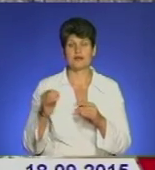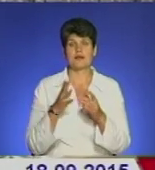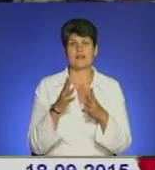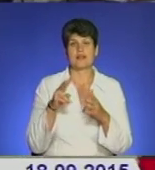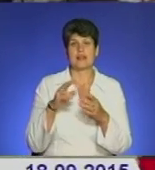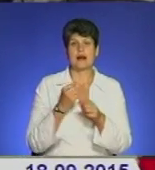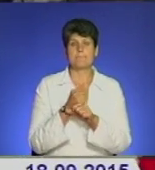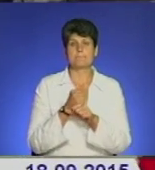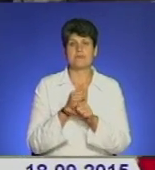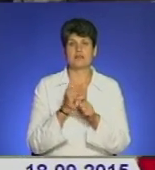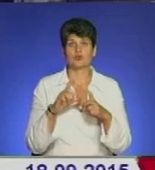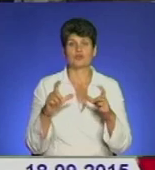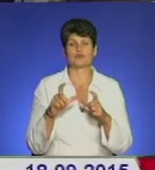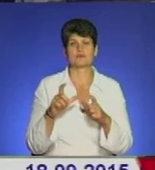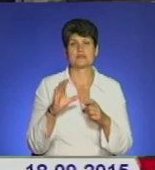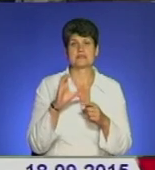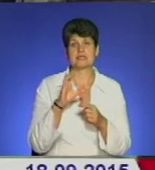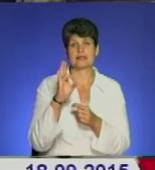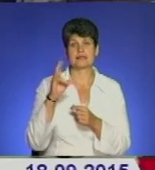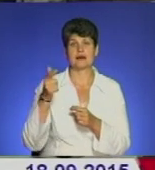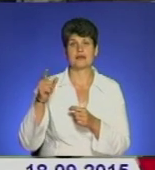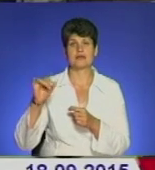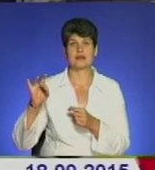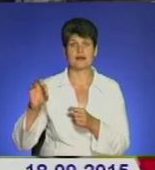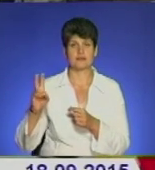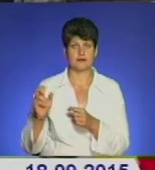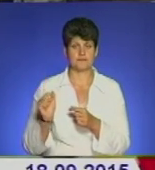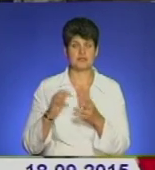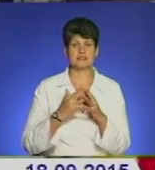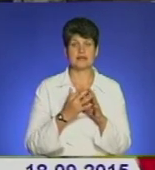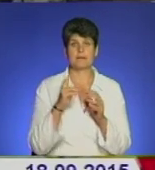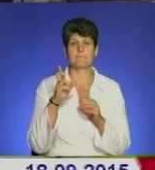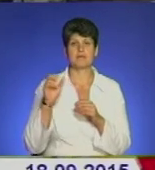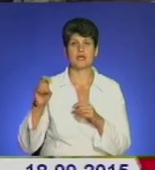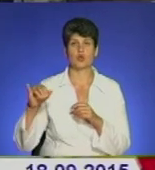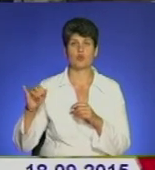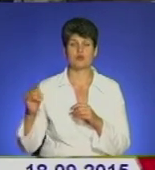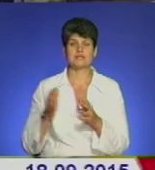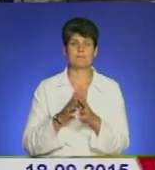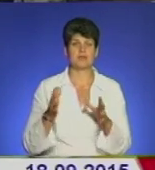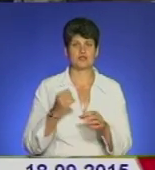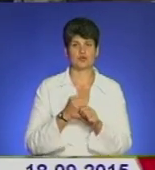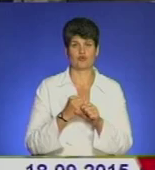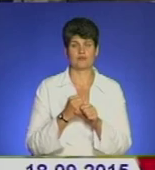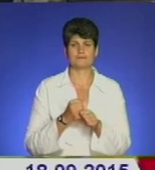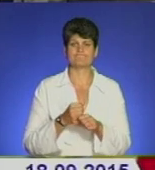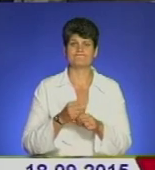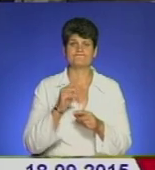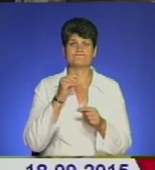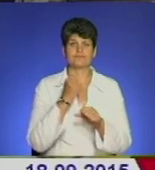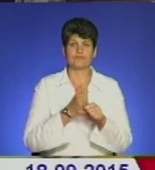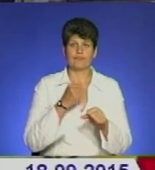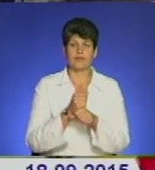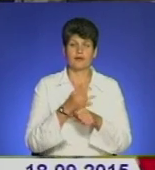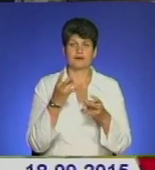В селі Білобожниця там більше робіт і більше тільки трудомістки, тому що там є